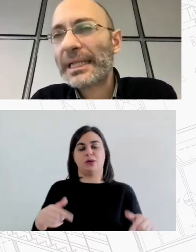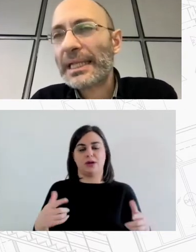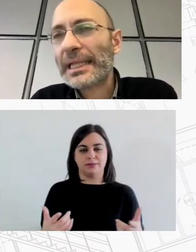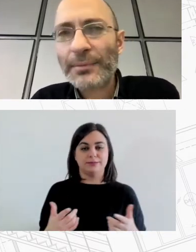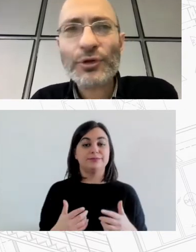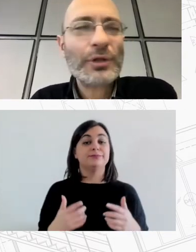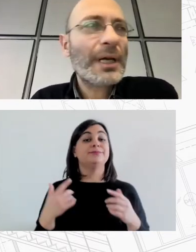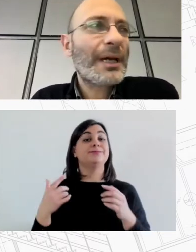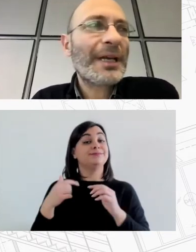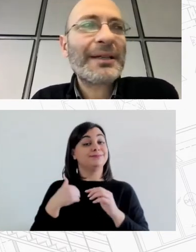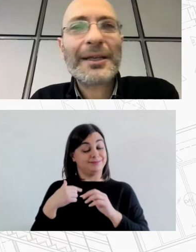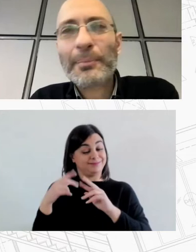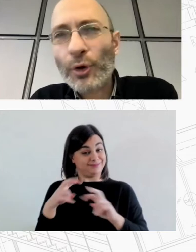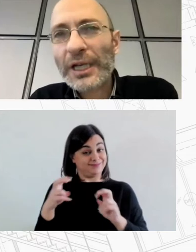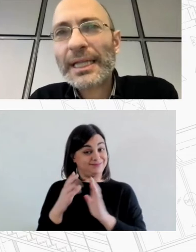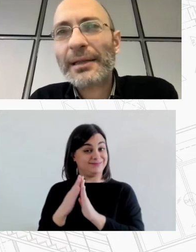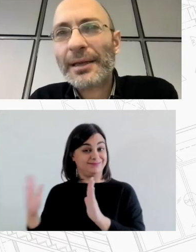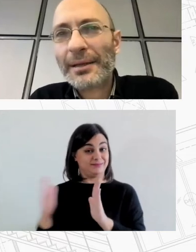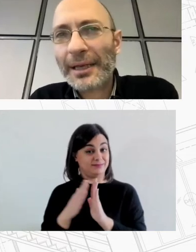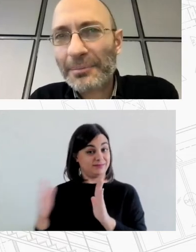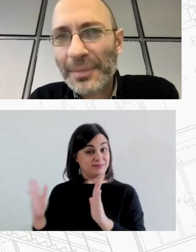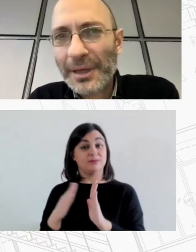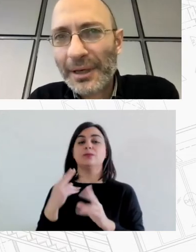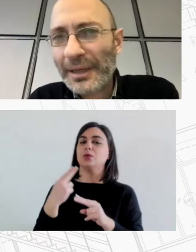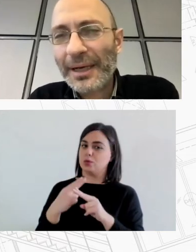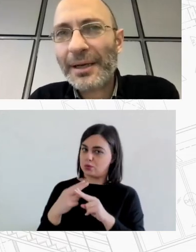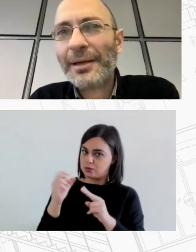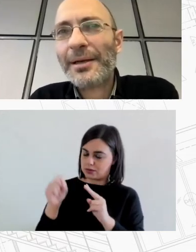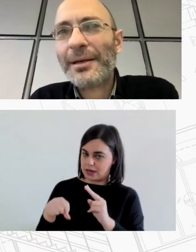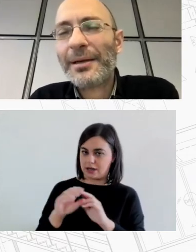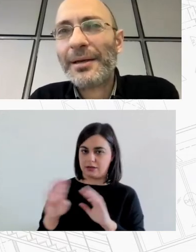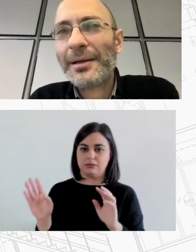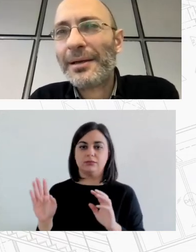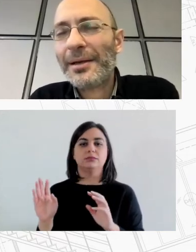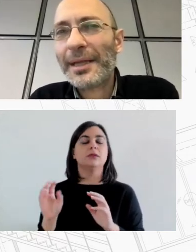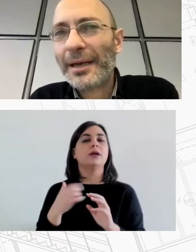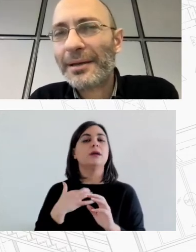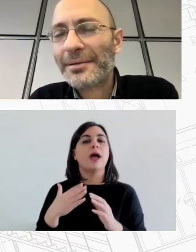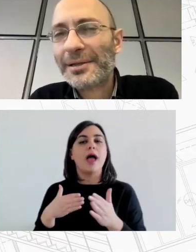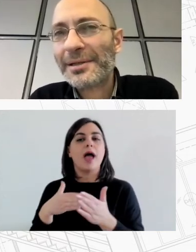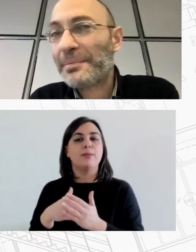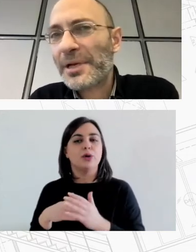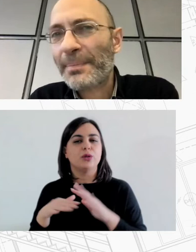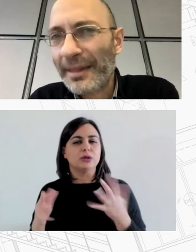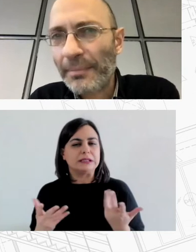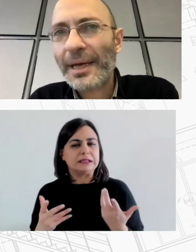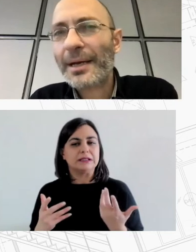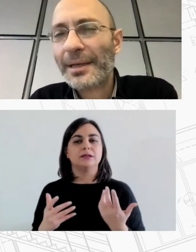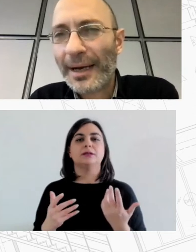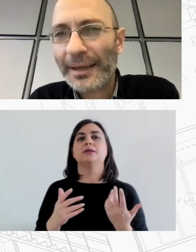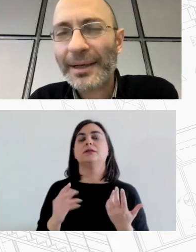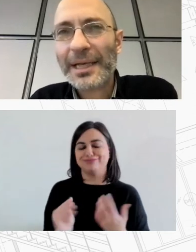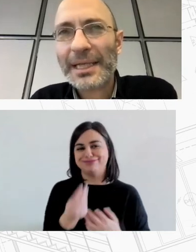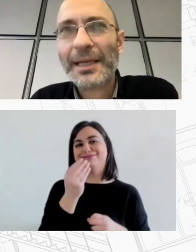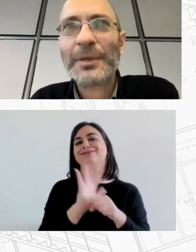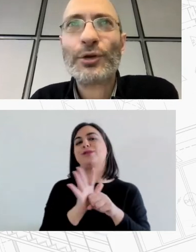επίσης κρίσιμος μια τρίτη πρόκληση γιατί ήταν η ίδια η πανδημία η